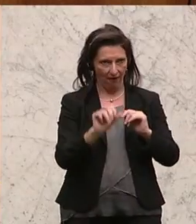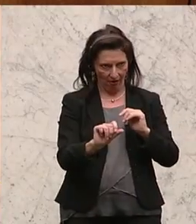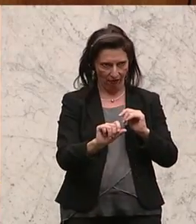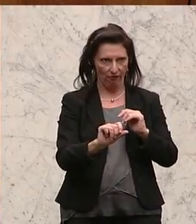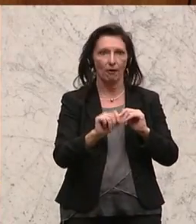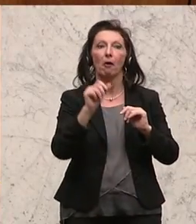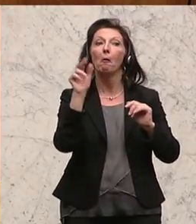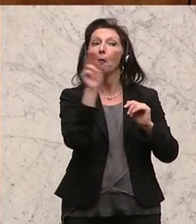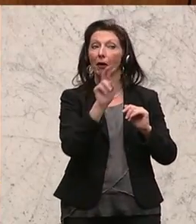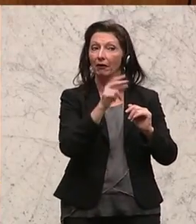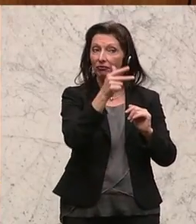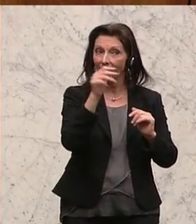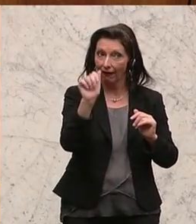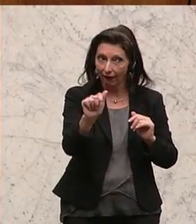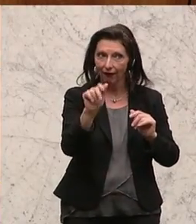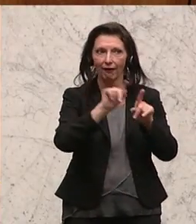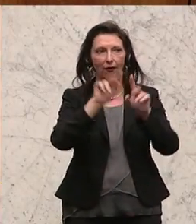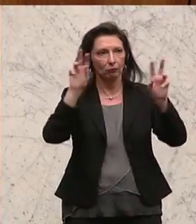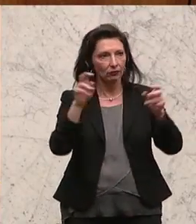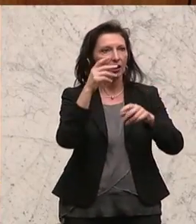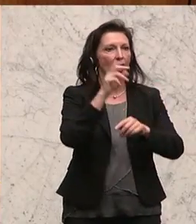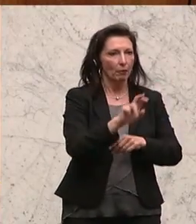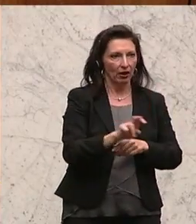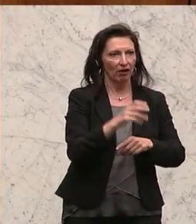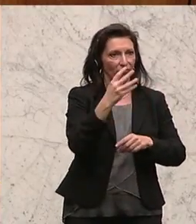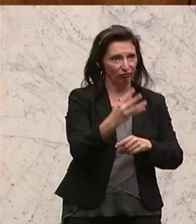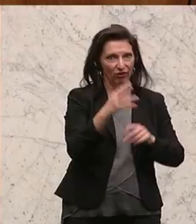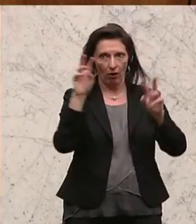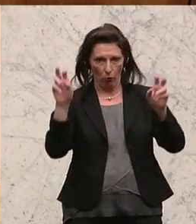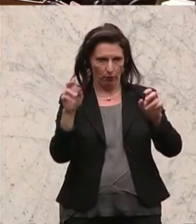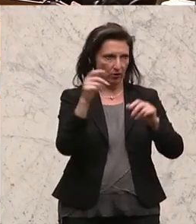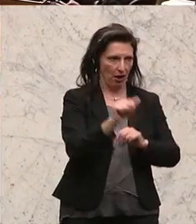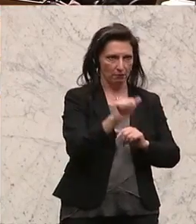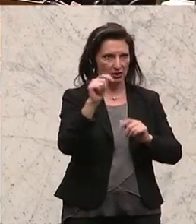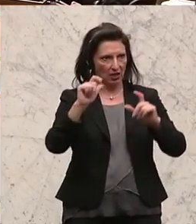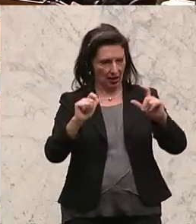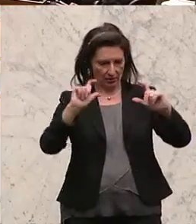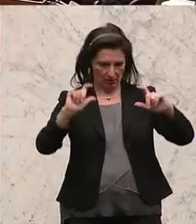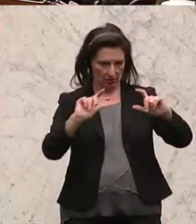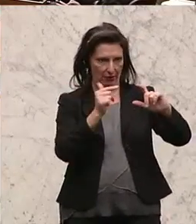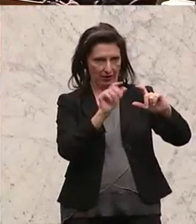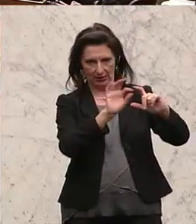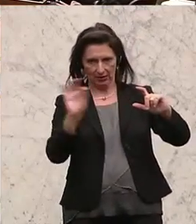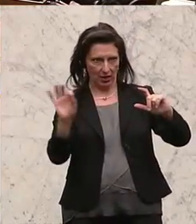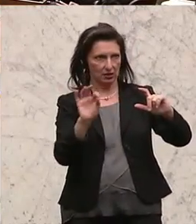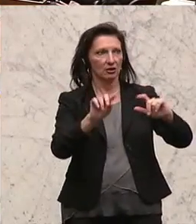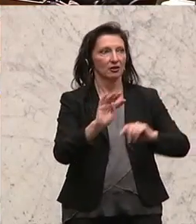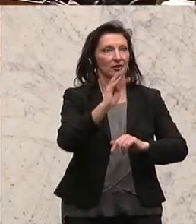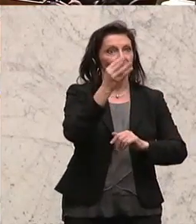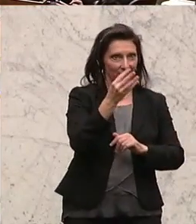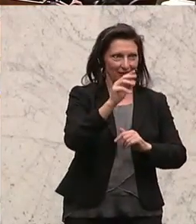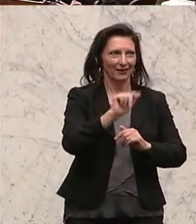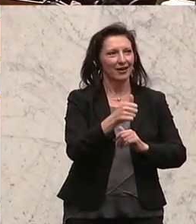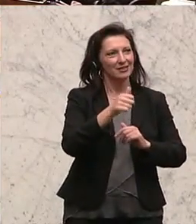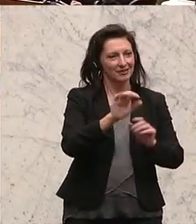3a Samtüberschrift, § 4 Samtüberschrift, § 5 Absatz 1 2. Satz, Absatz 4 1. Satz und